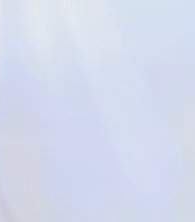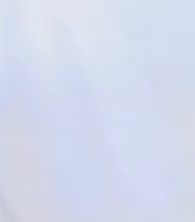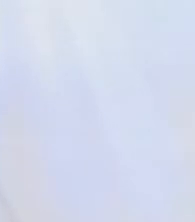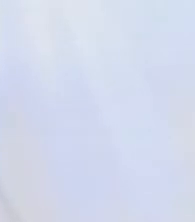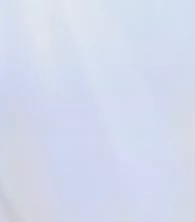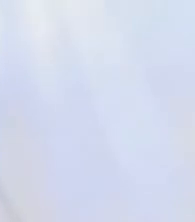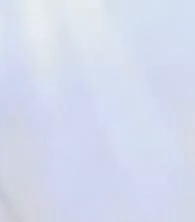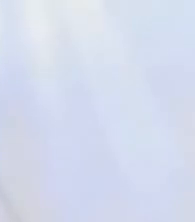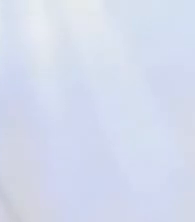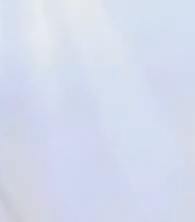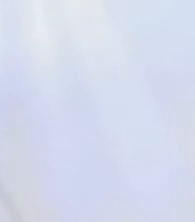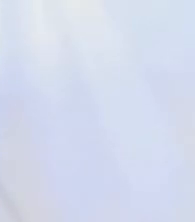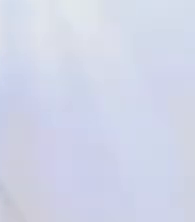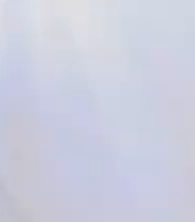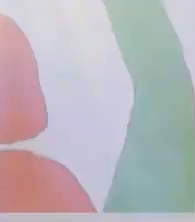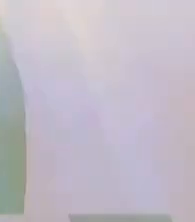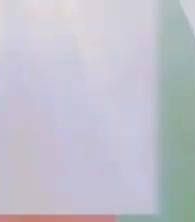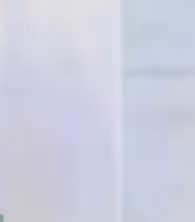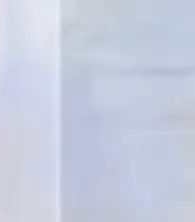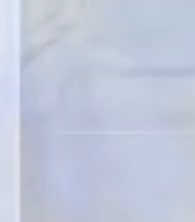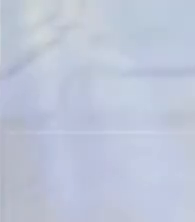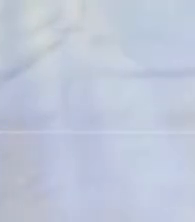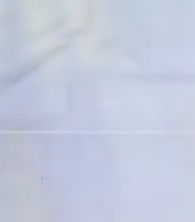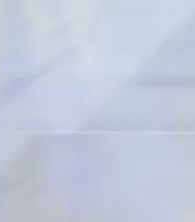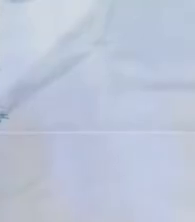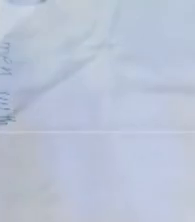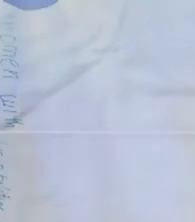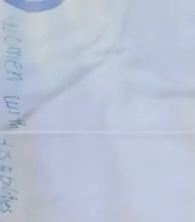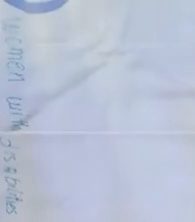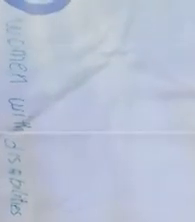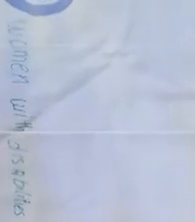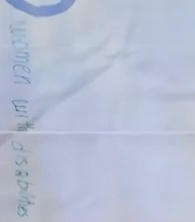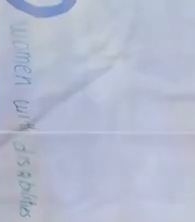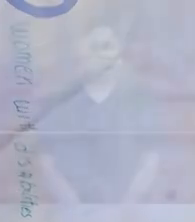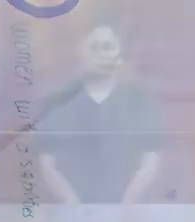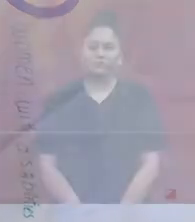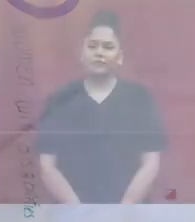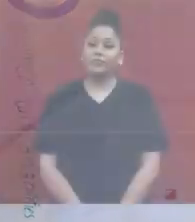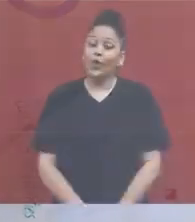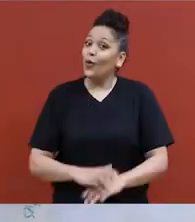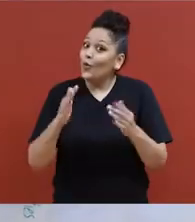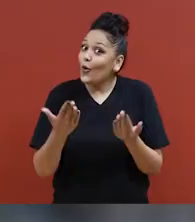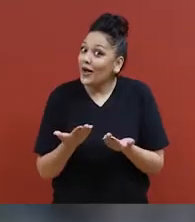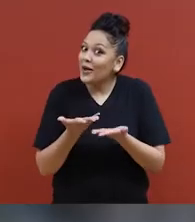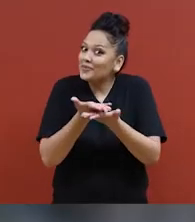WIDAG, reprenons la nuit. Lucy rejoint Deb lors de l'appel vidéo avec Katie, Robin et Stephanie.